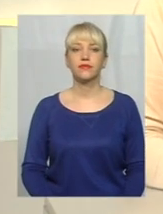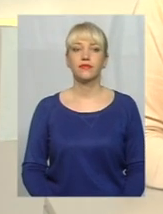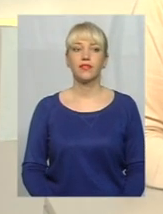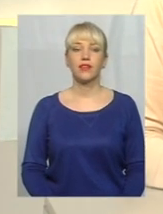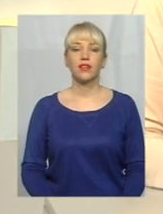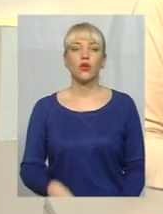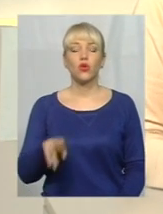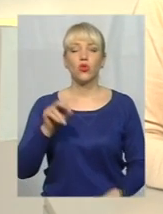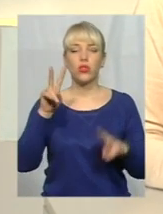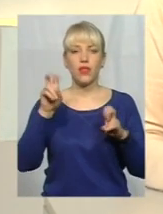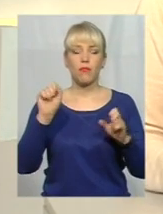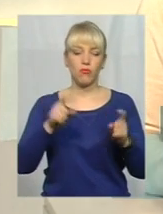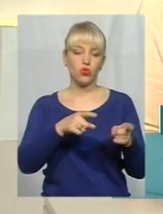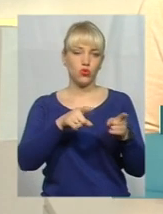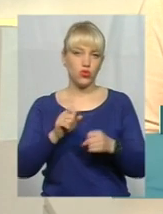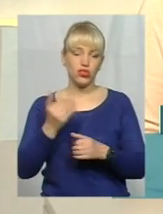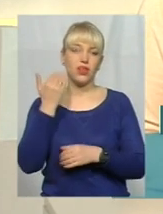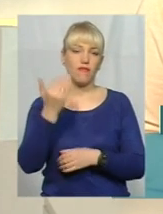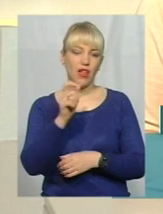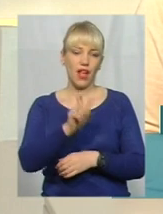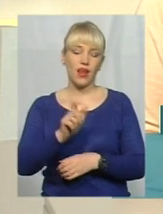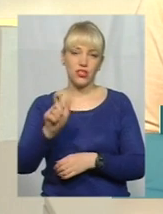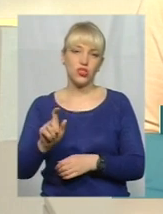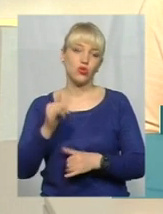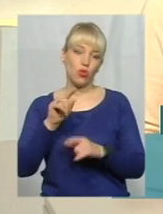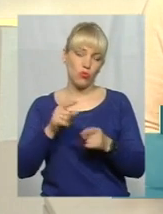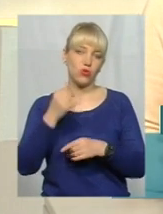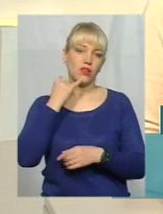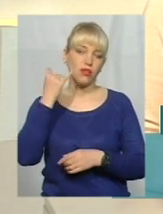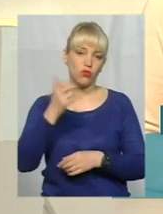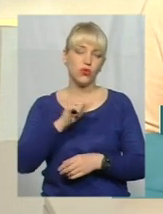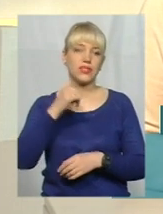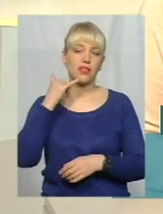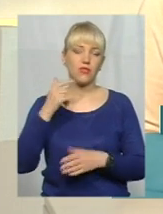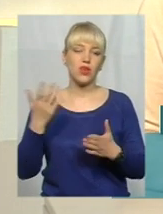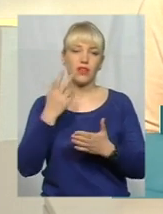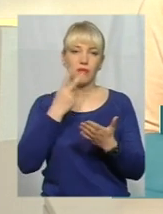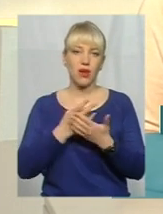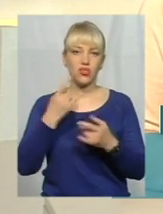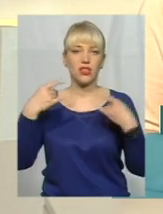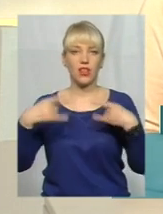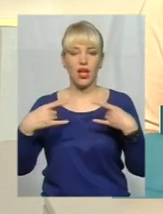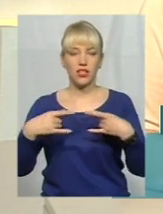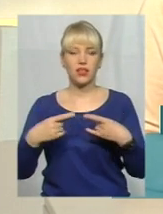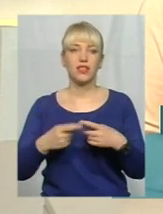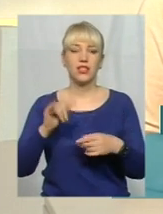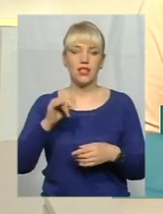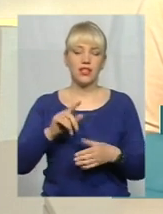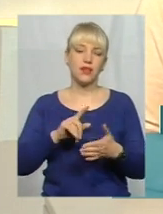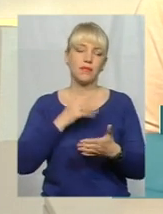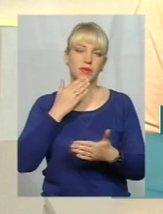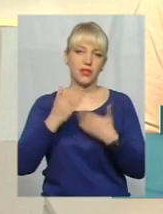До теми можете долучити всі виглядачі, тому телефонуйте за телефонами, які бачите на ваших екранах, або ставте свої питання у